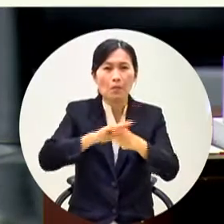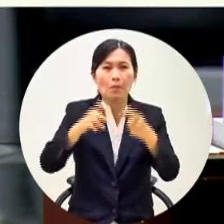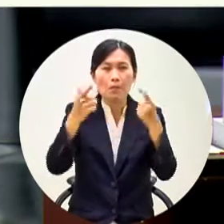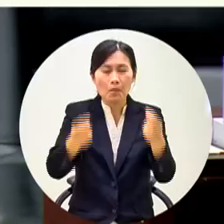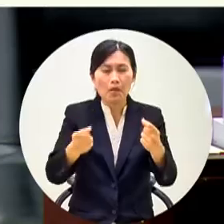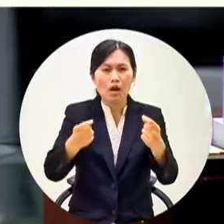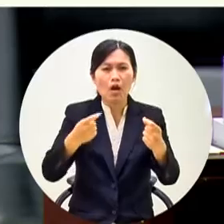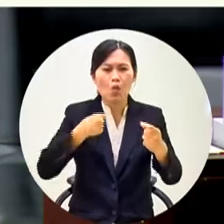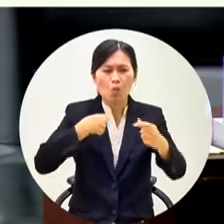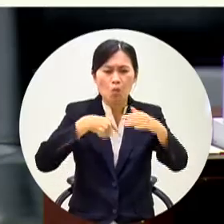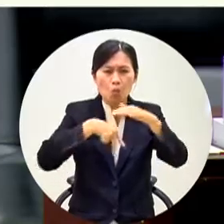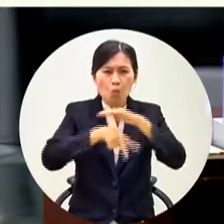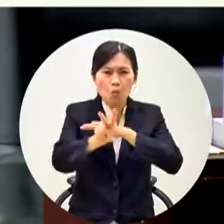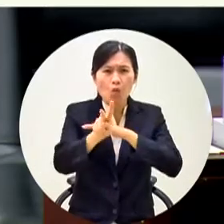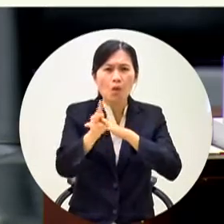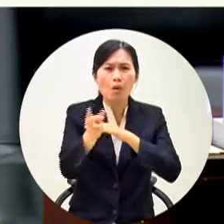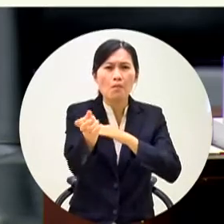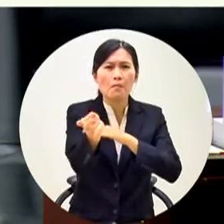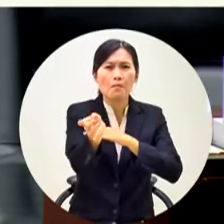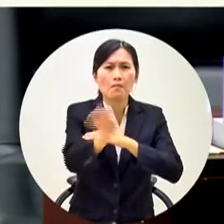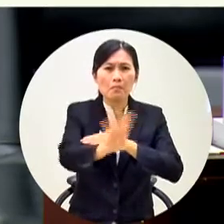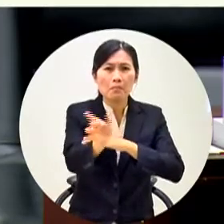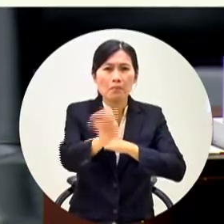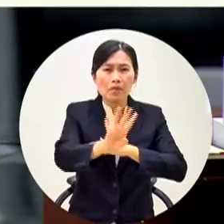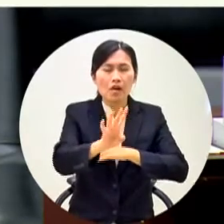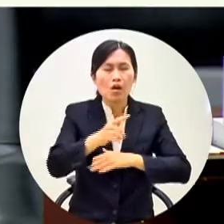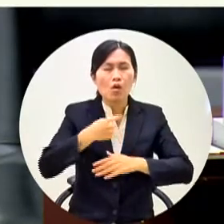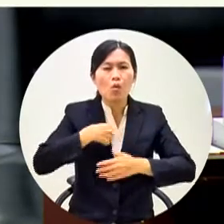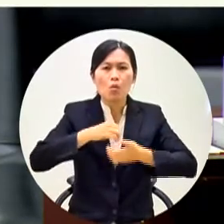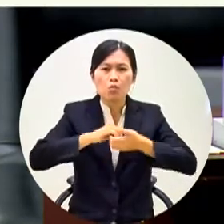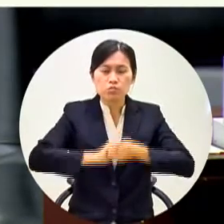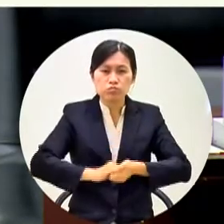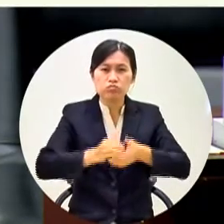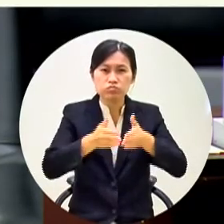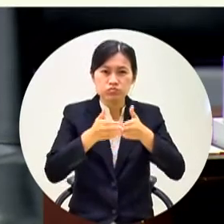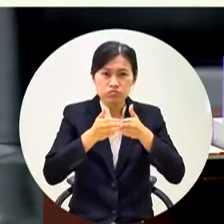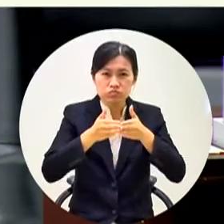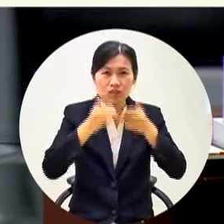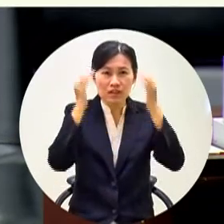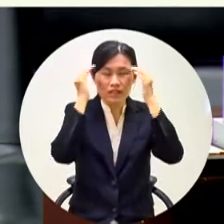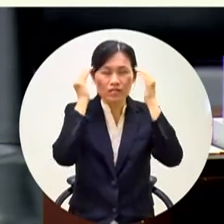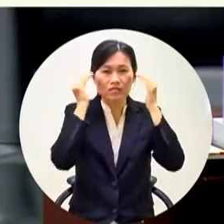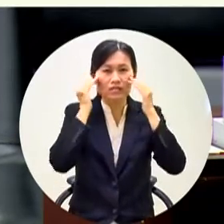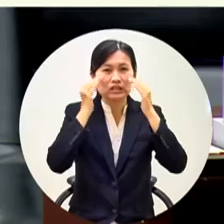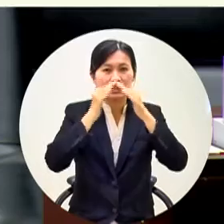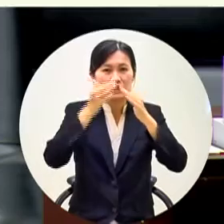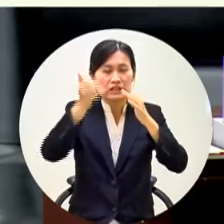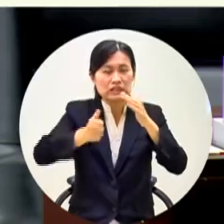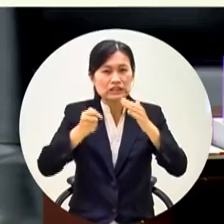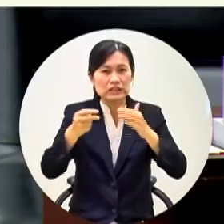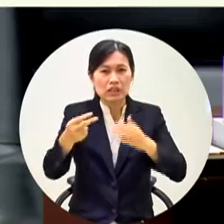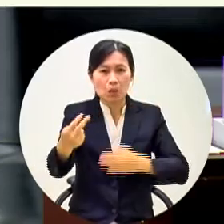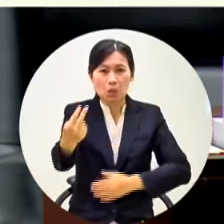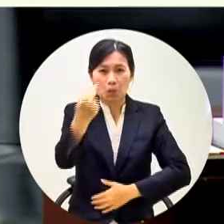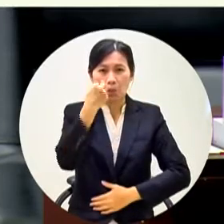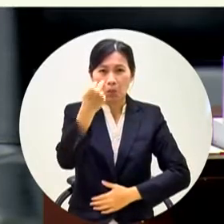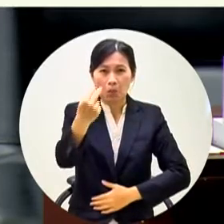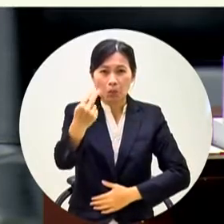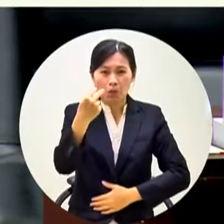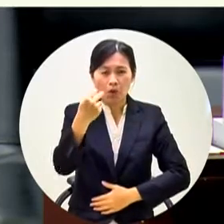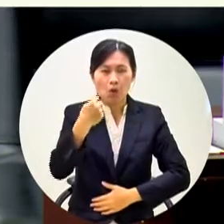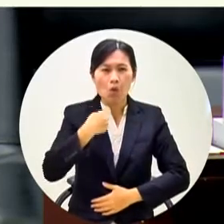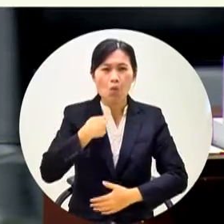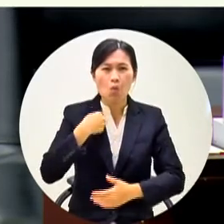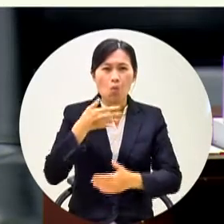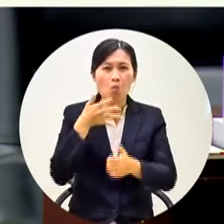不曾落跑過不過我必須在這裡希望韓市長你也在看電視看見李乔盧的